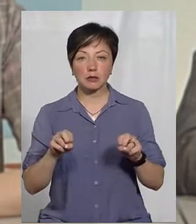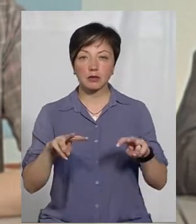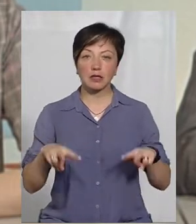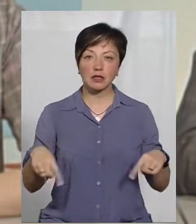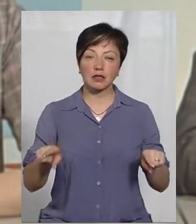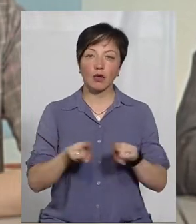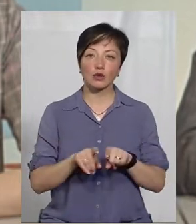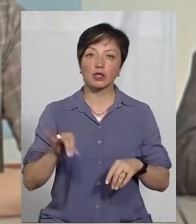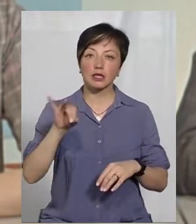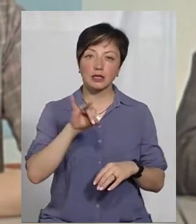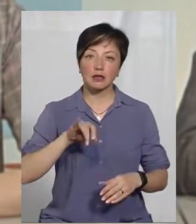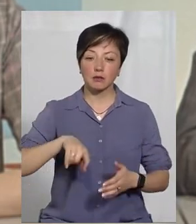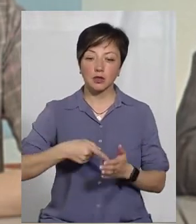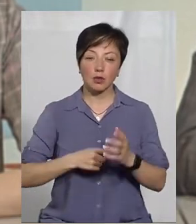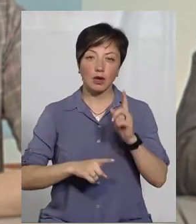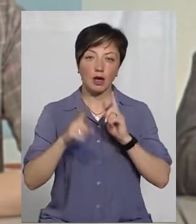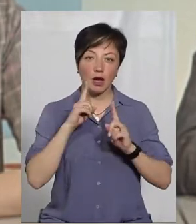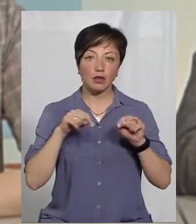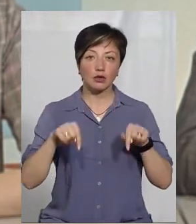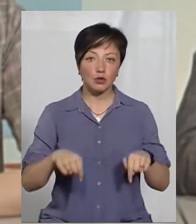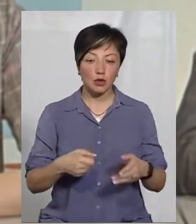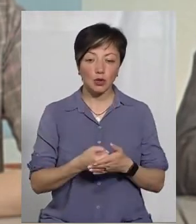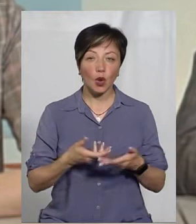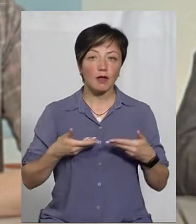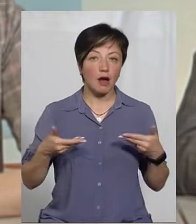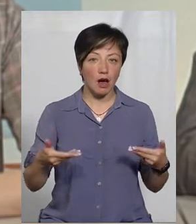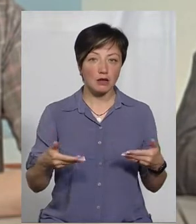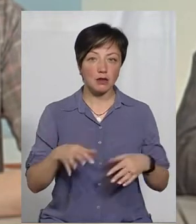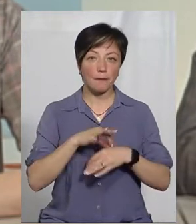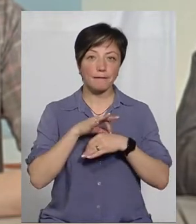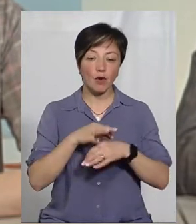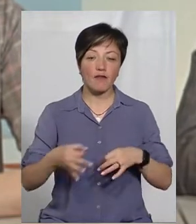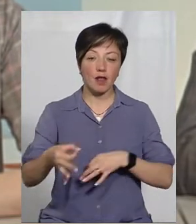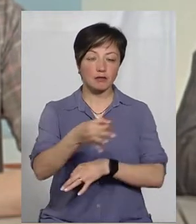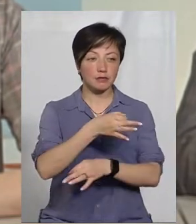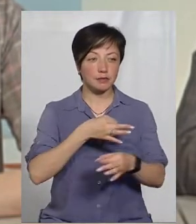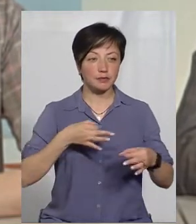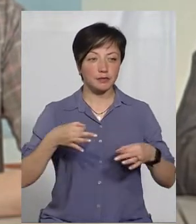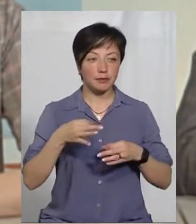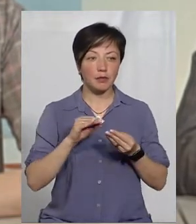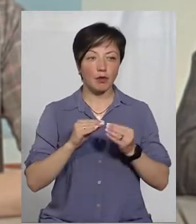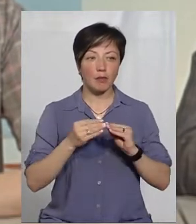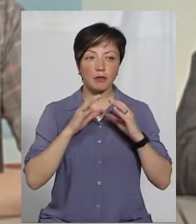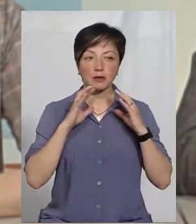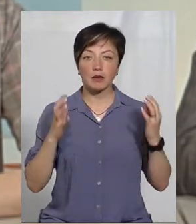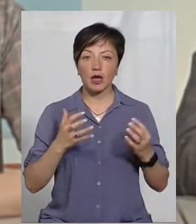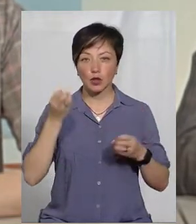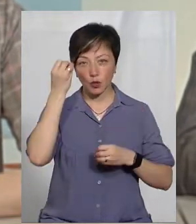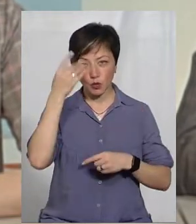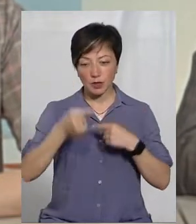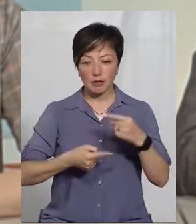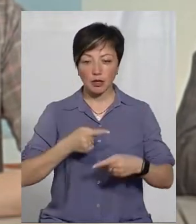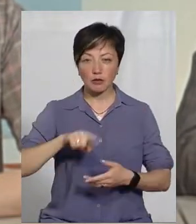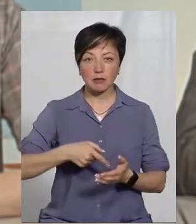також Ізяславської міської ради сюди, до нас. Провели круглий стіл щодо проблем збереження культурної спадщини